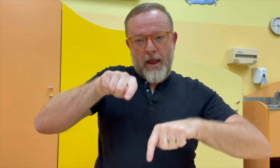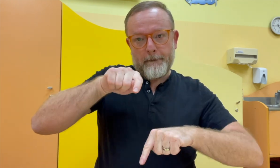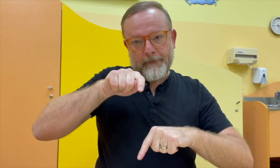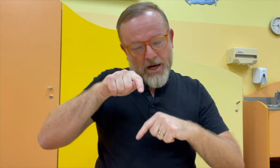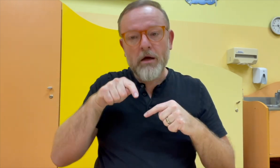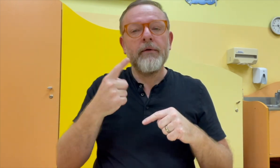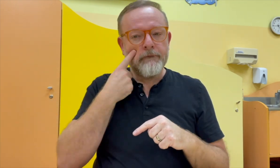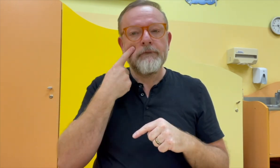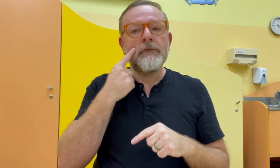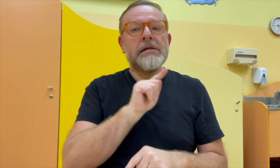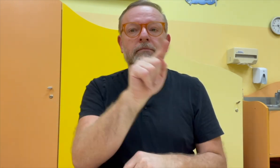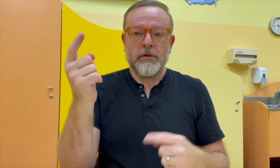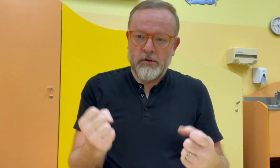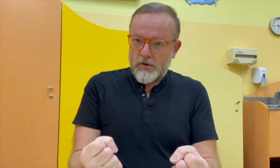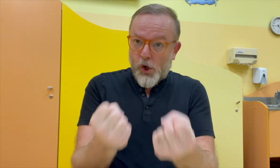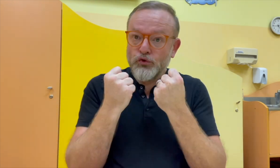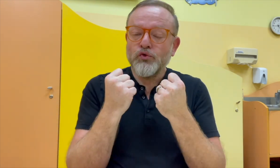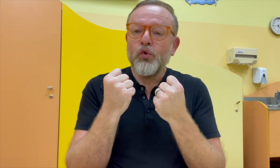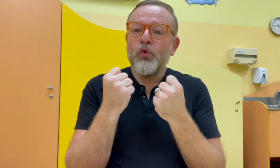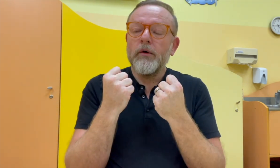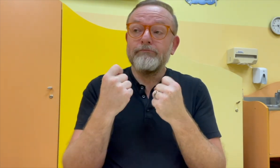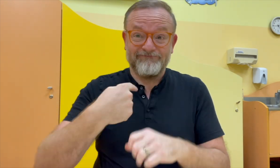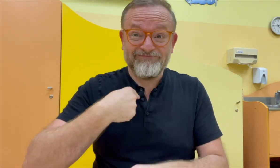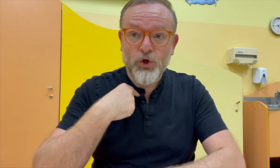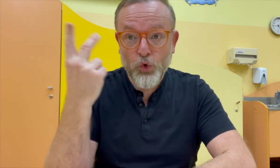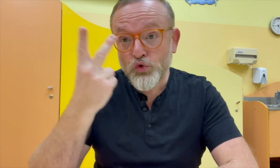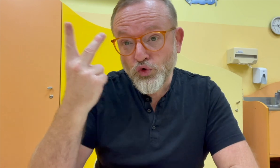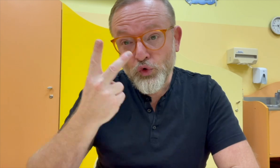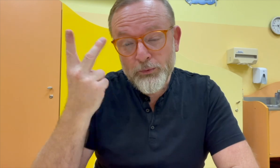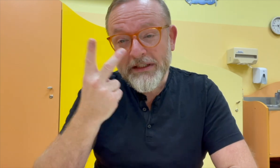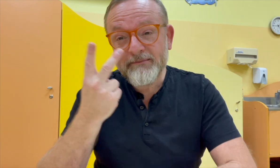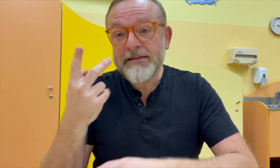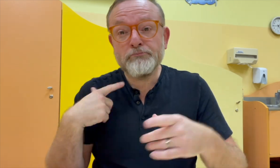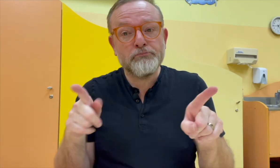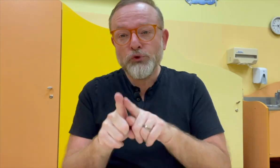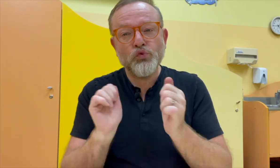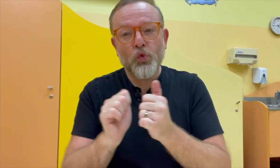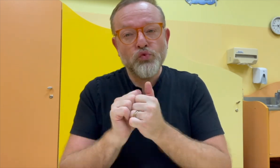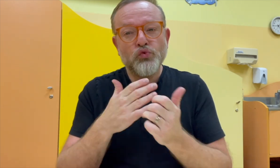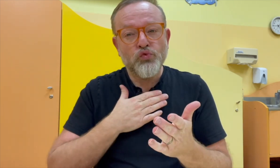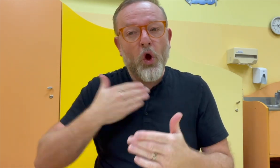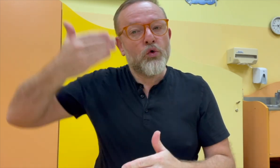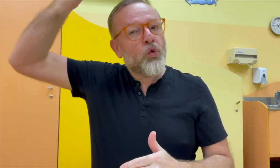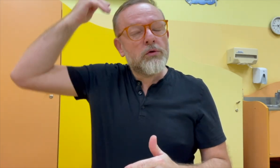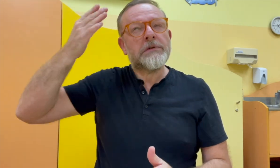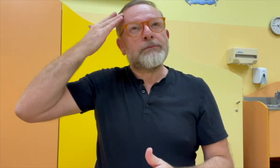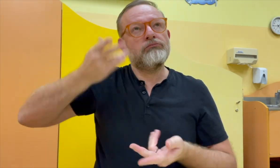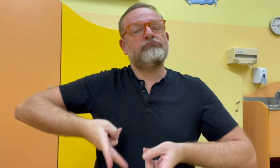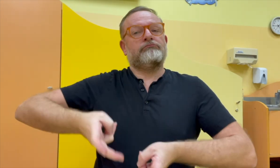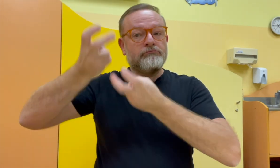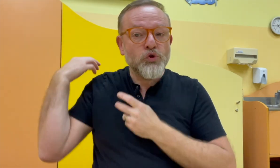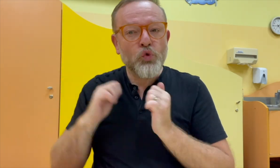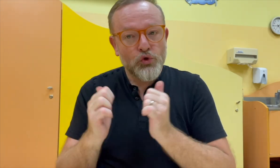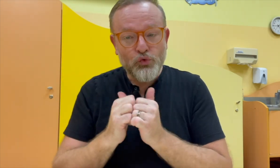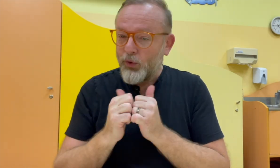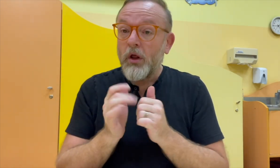to, co se jim nelíbí, nějaké své připomínky. A vím, že to je těžké. A já to chápu, rozumím tomu. Dávat a přijímat zpětnou vazbu